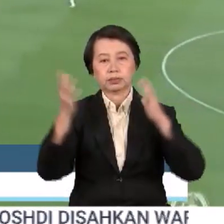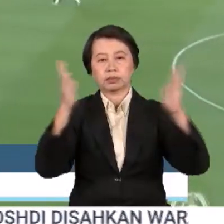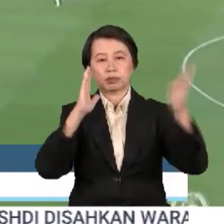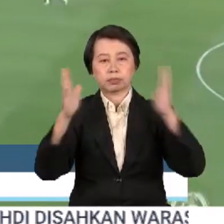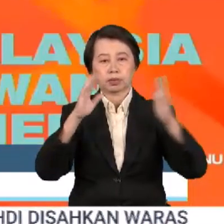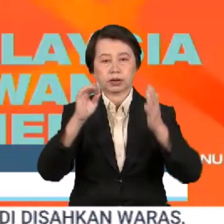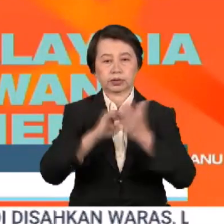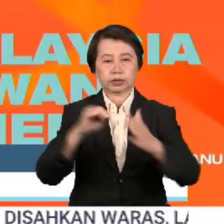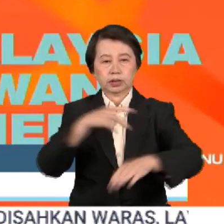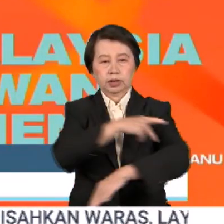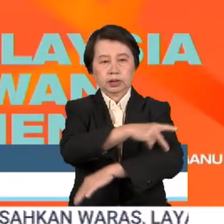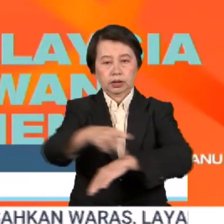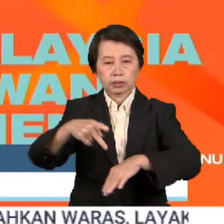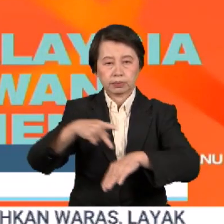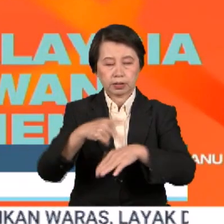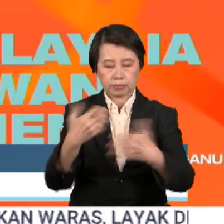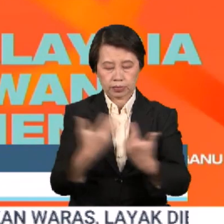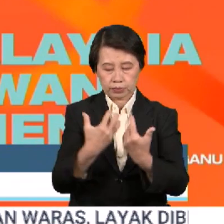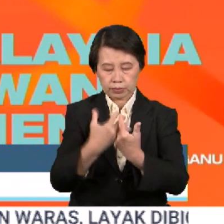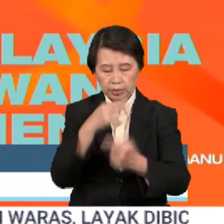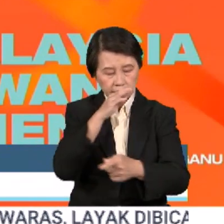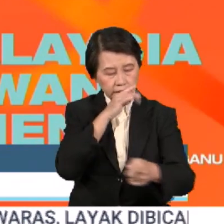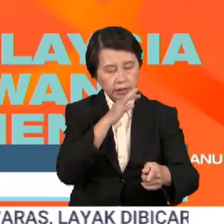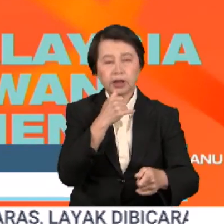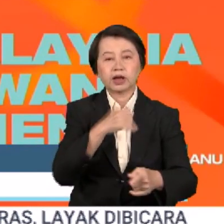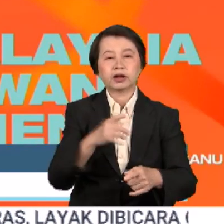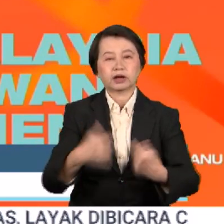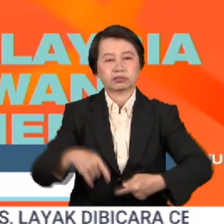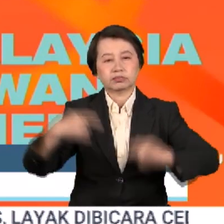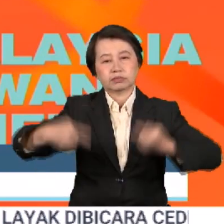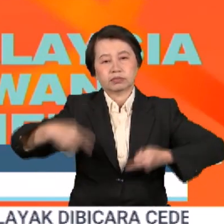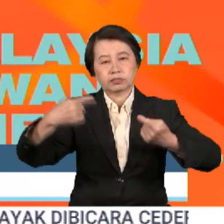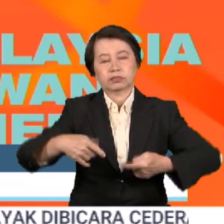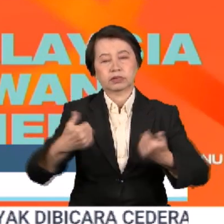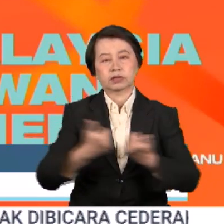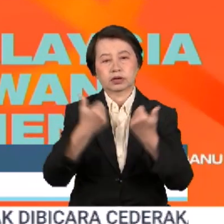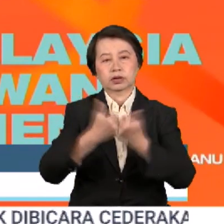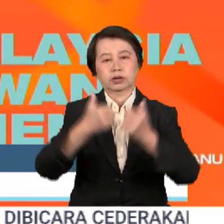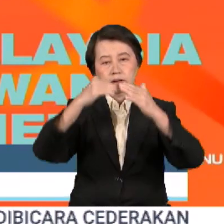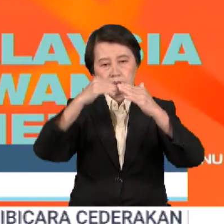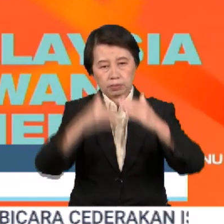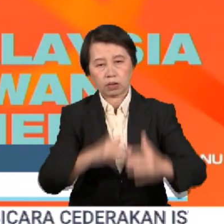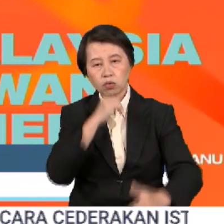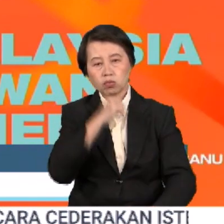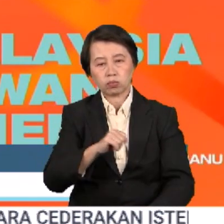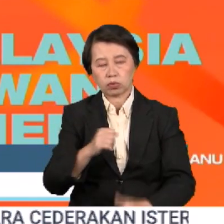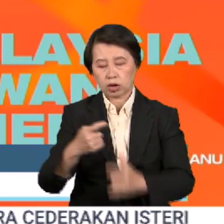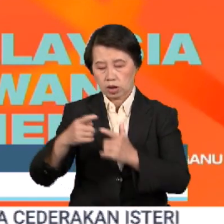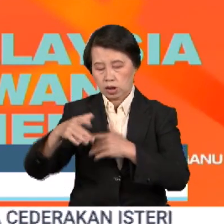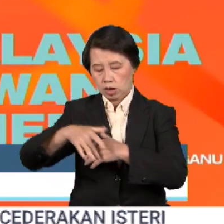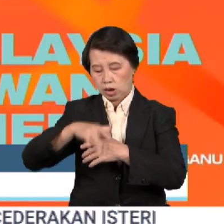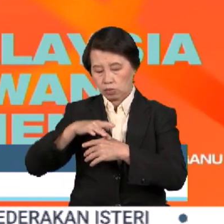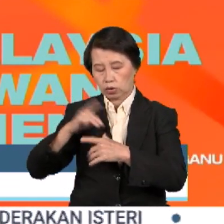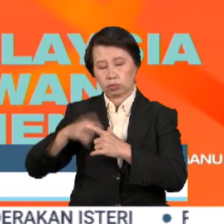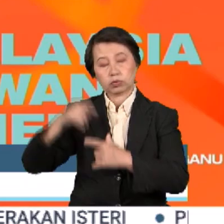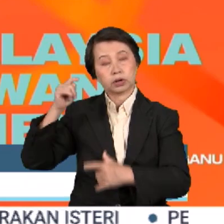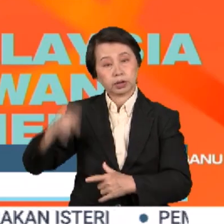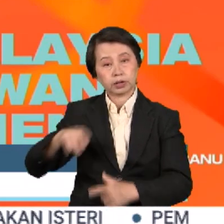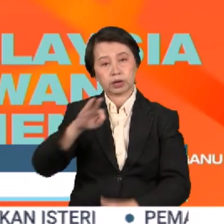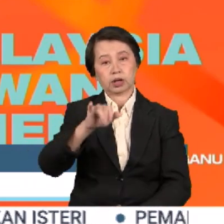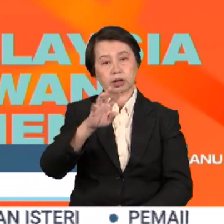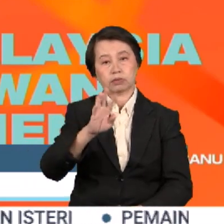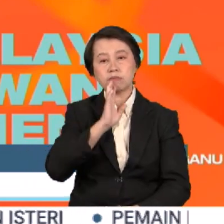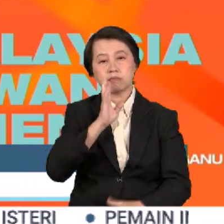di padang sintetik, pameran serta pertandingan bola sepak bawah umur. Awal bulan ini FAM memaklumkan